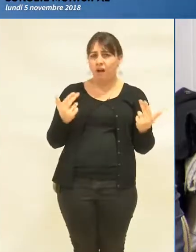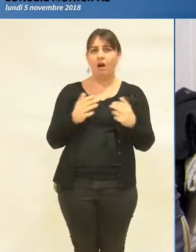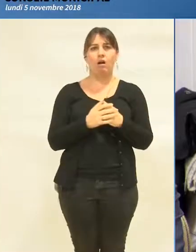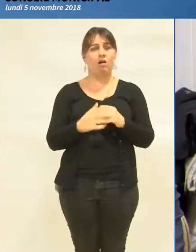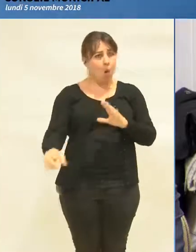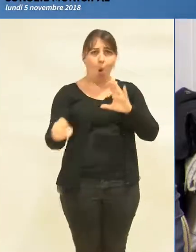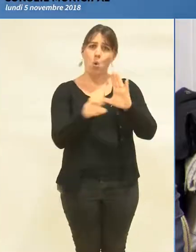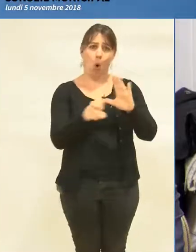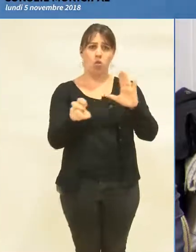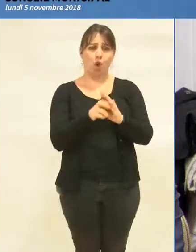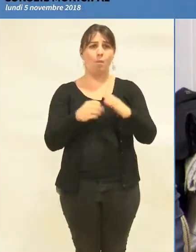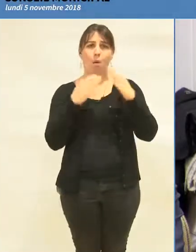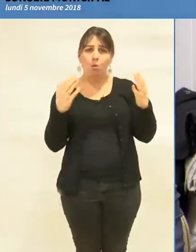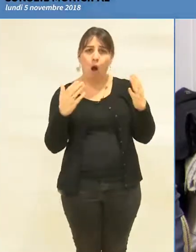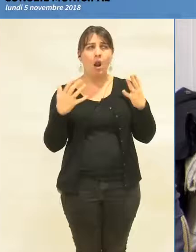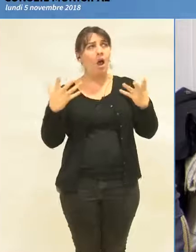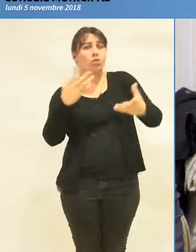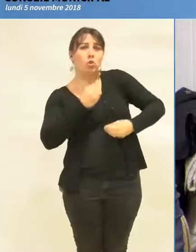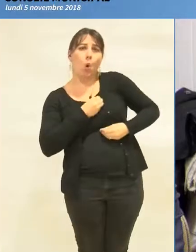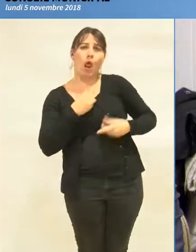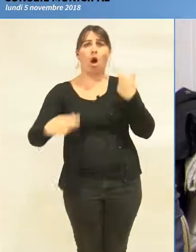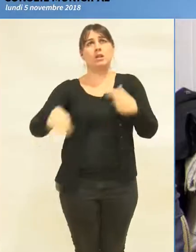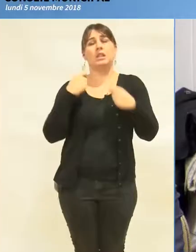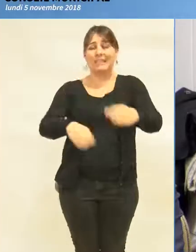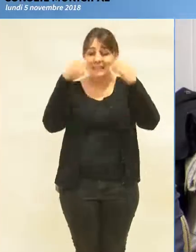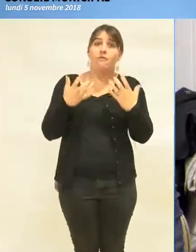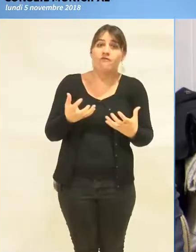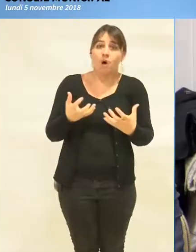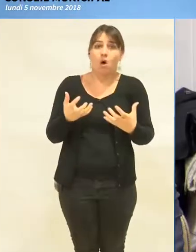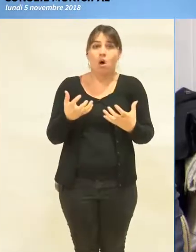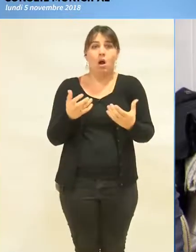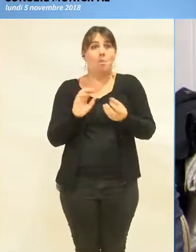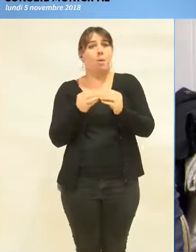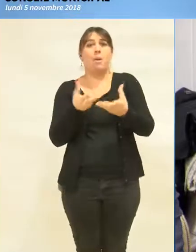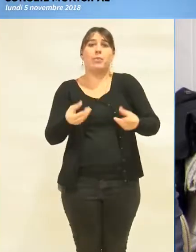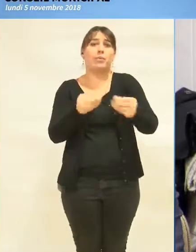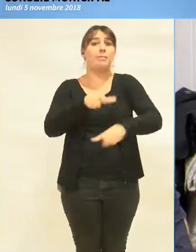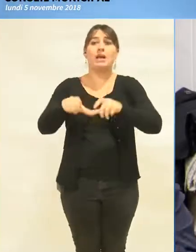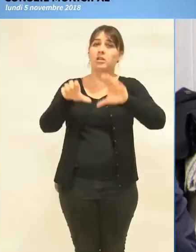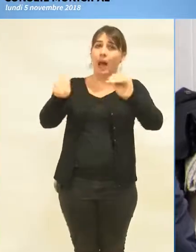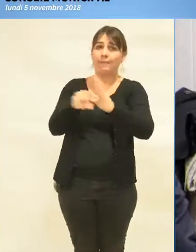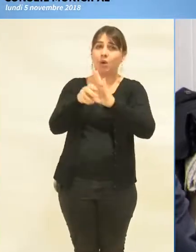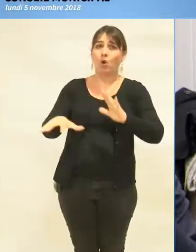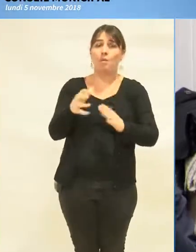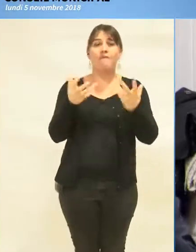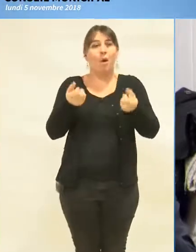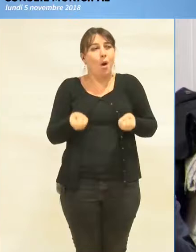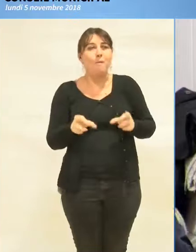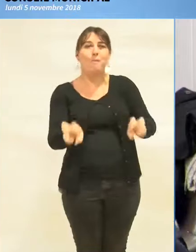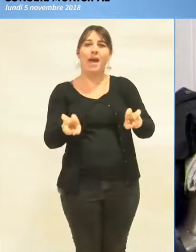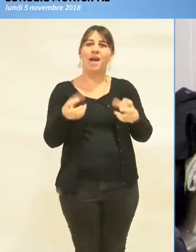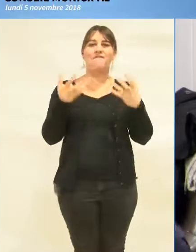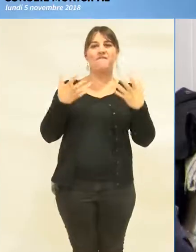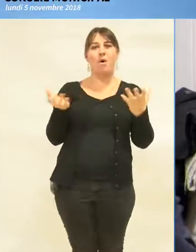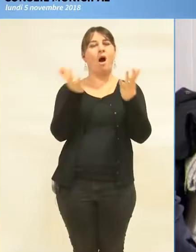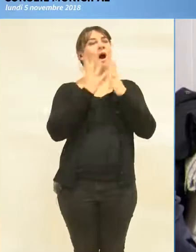Grenoble, tolérance zéro. Voilà ce qu'il faut faire à Grenoble. Les grenoblois veulent avoir la paix et vivre en paix